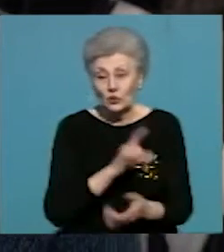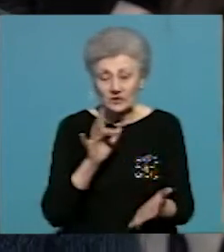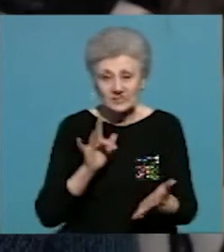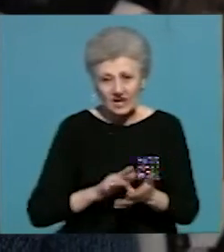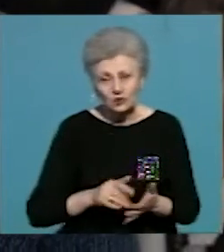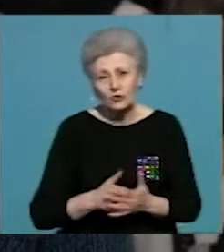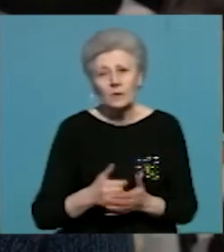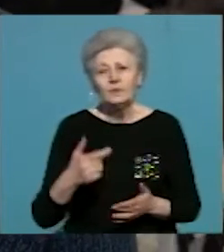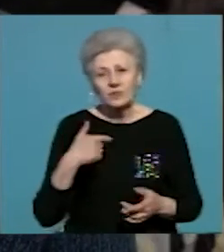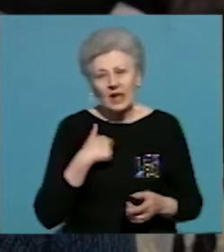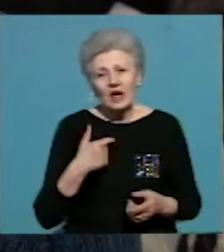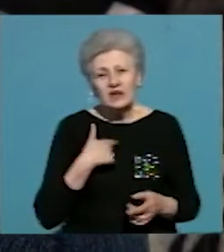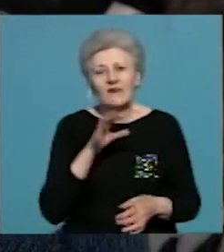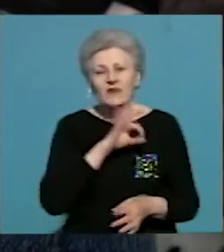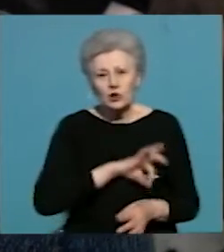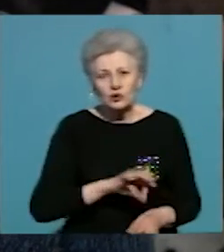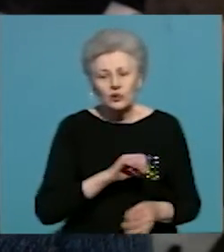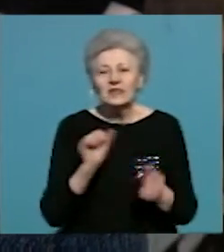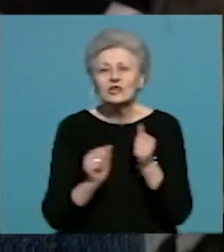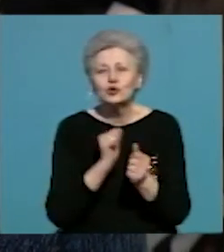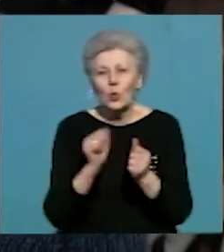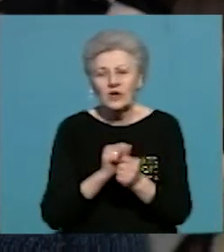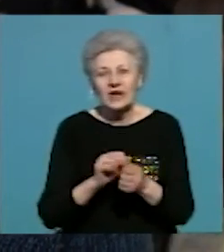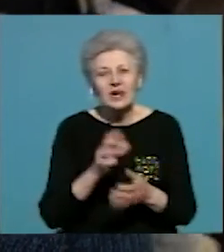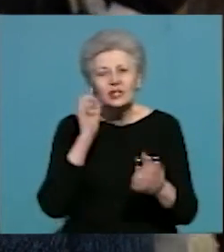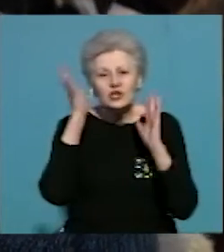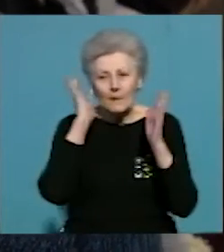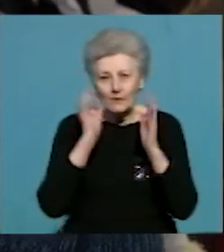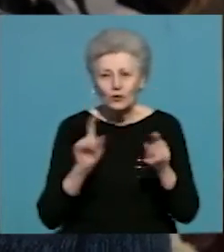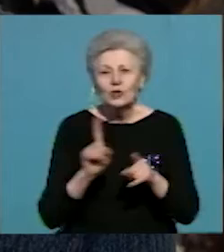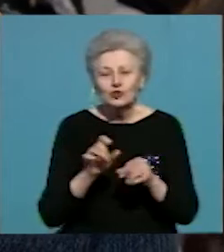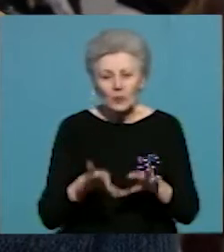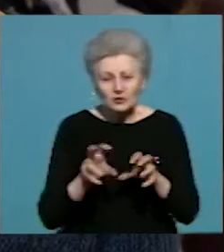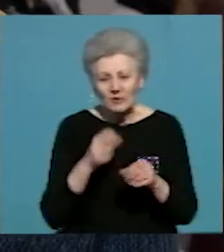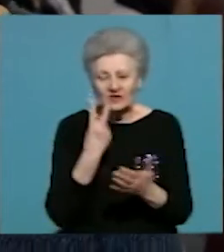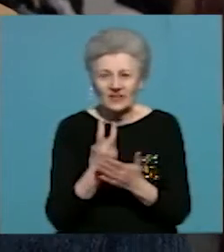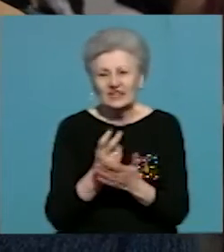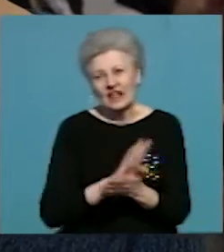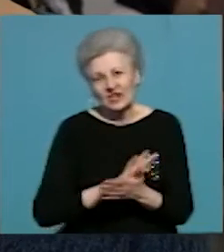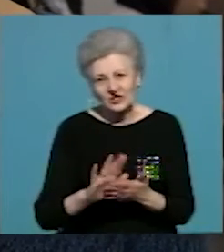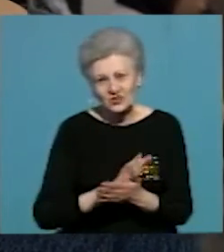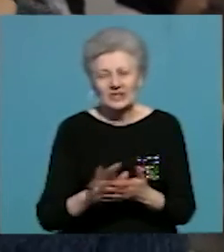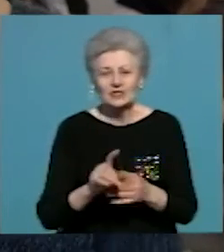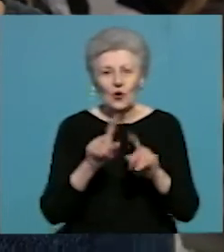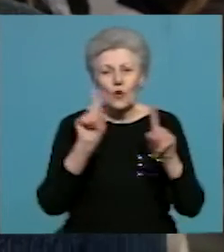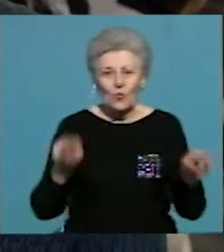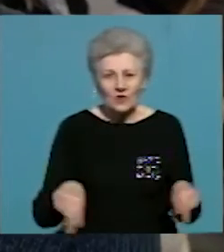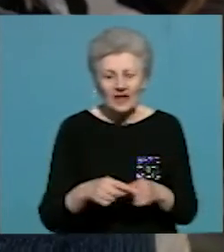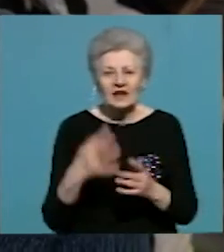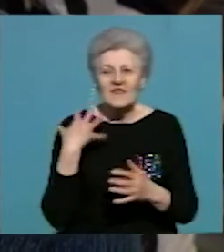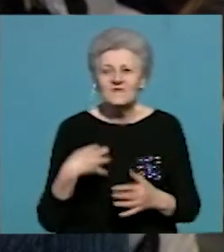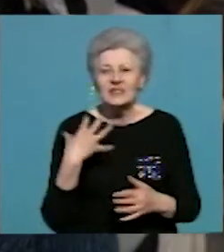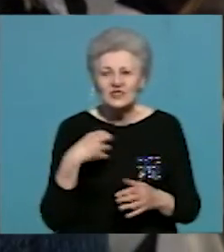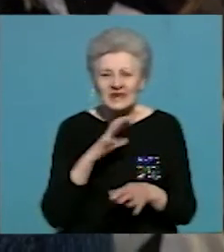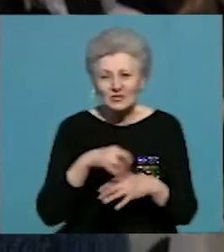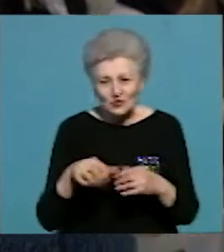я використовувала сухий шампунь, щоб трошки собачка виглядала більш-менш чистою у кадрі і вичісували.